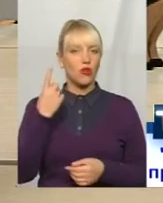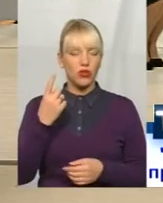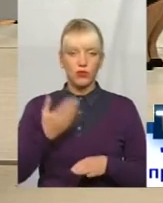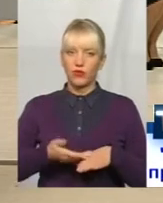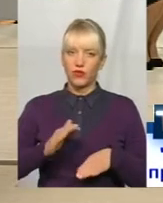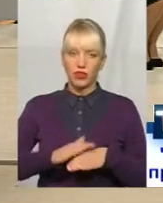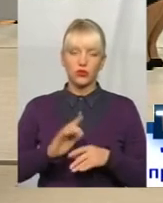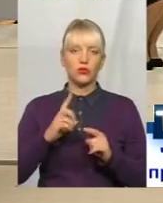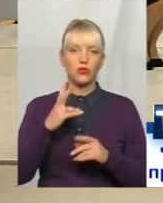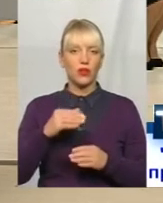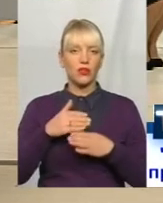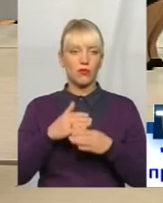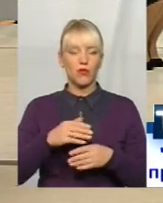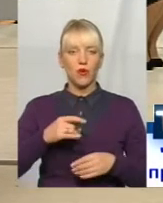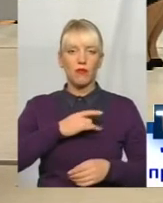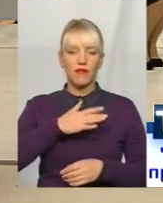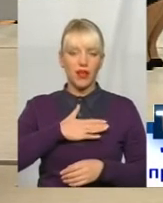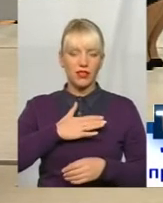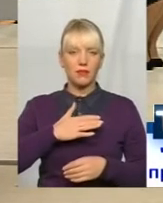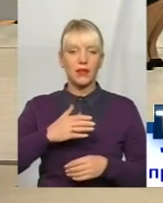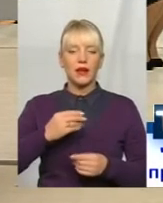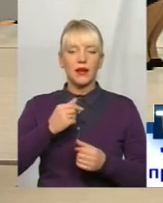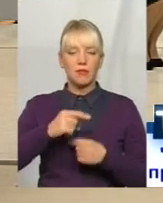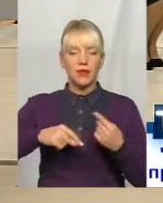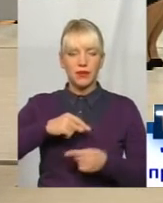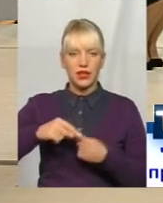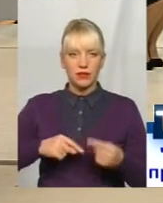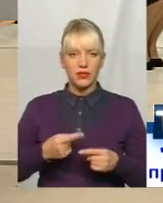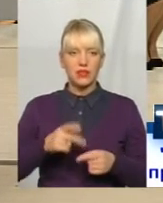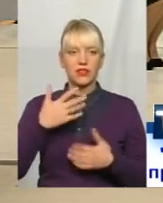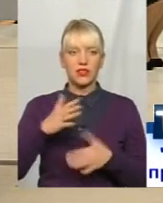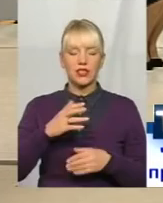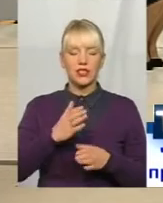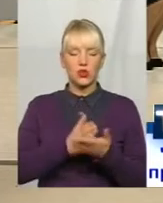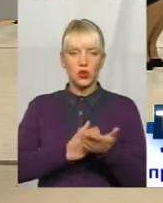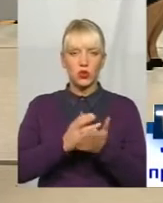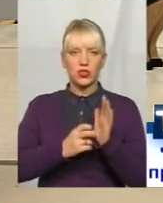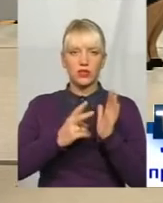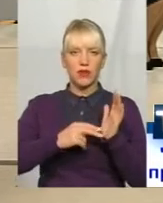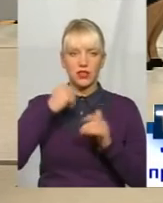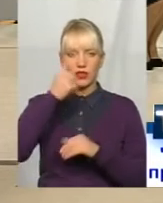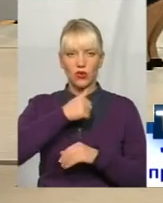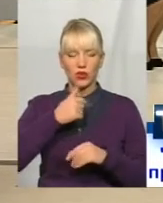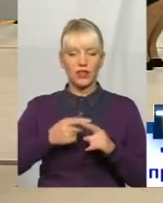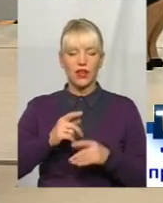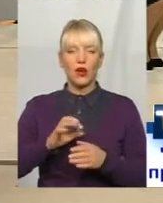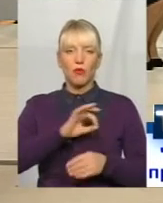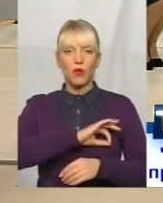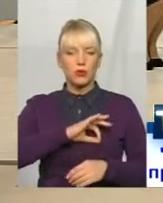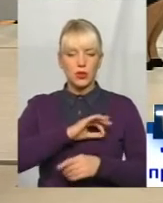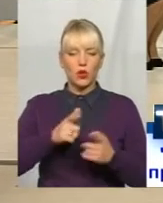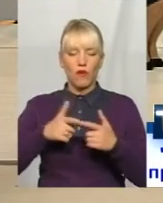І тому на допомогу приватним підприємцям служить напроті вже 18 років наша профспілкова організація захисту прав